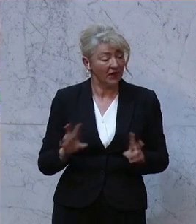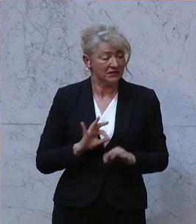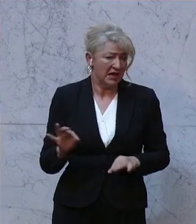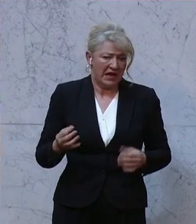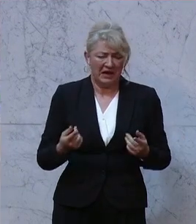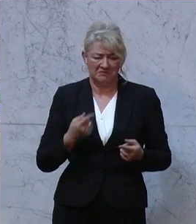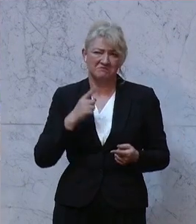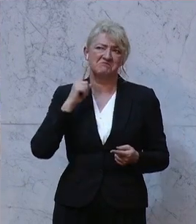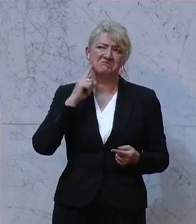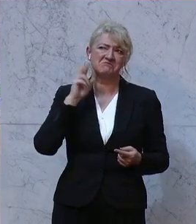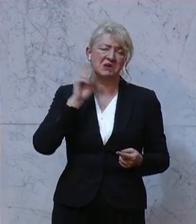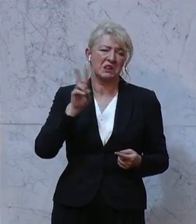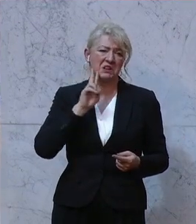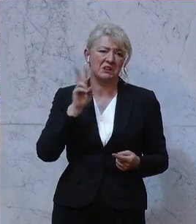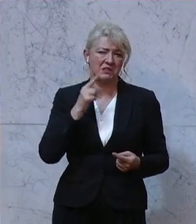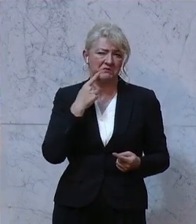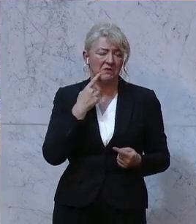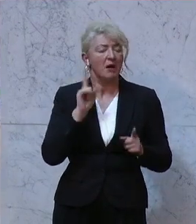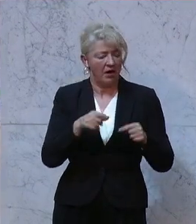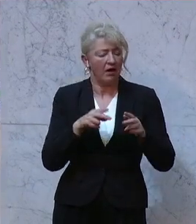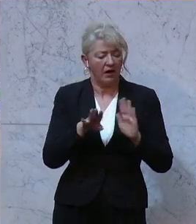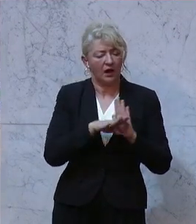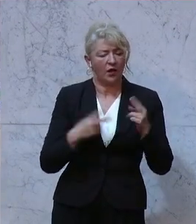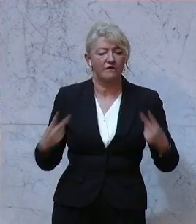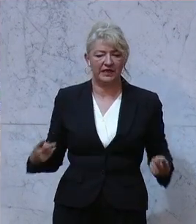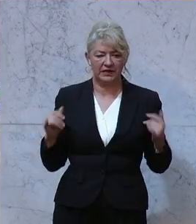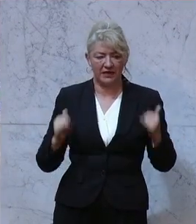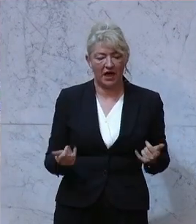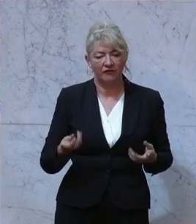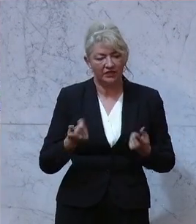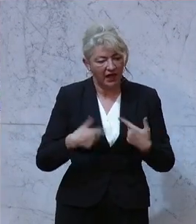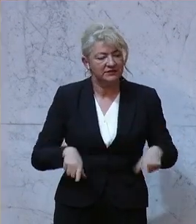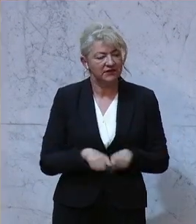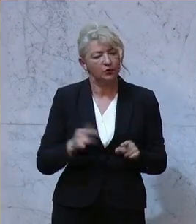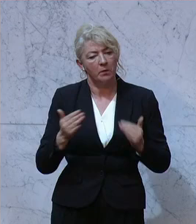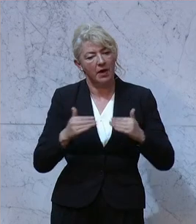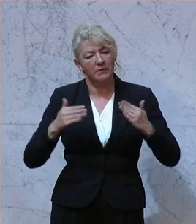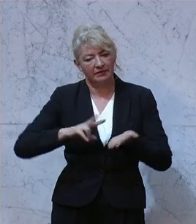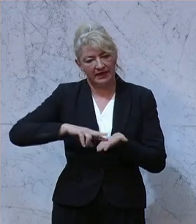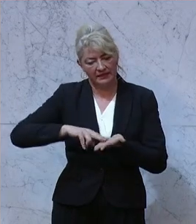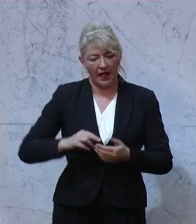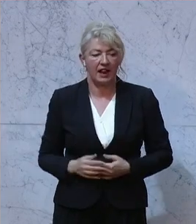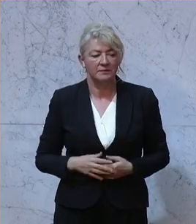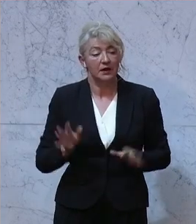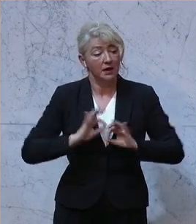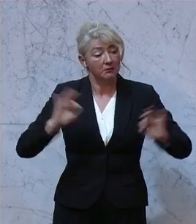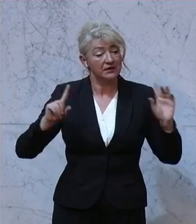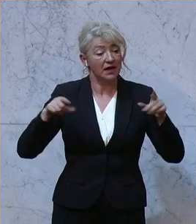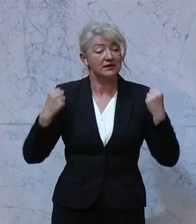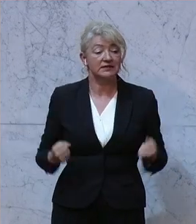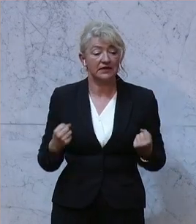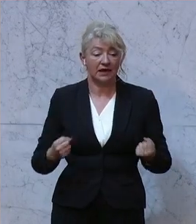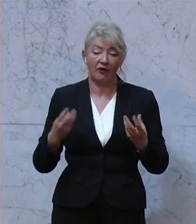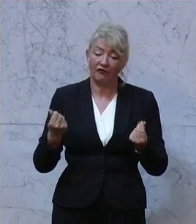sperrig klingt, sind diese Regelungen wirklich wichtig, da der Finanzsektor immer digitaler wird. Bessere und vor allem sichere